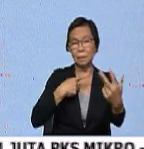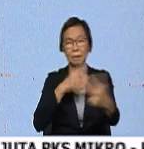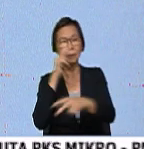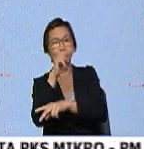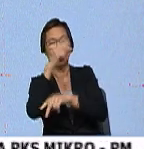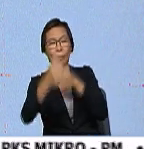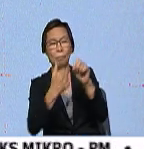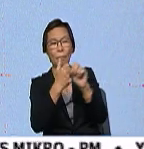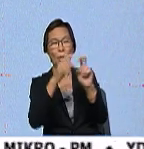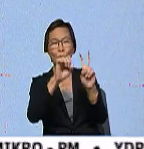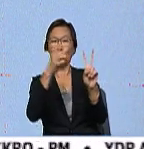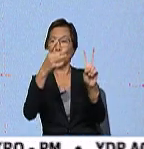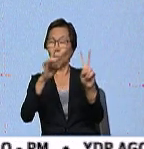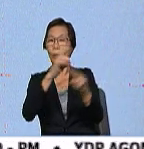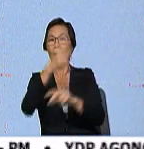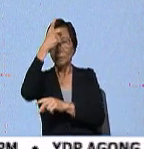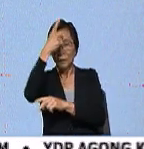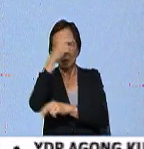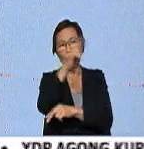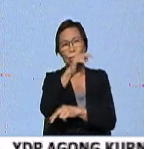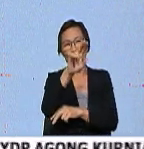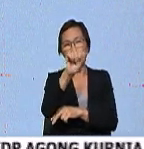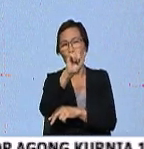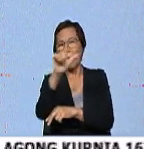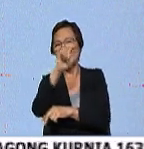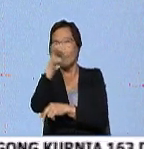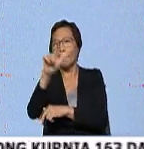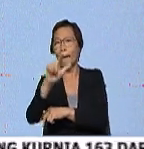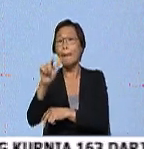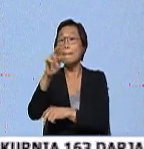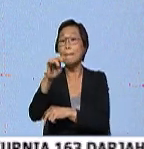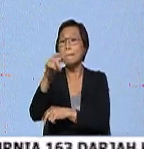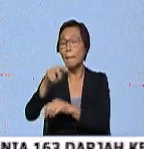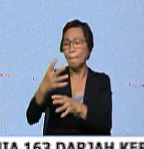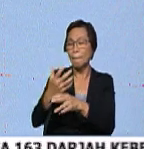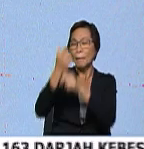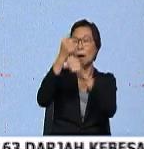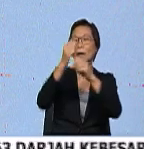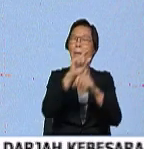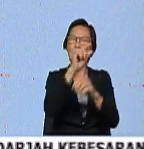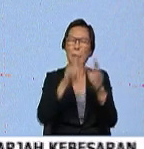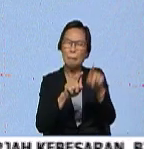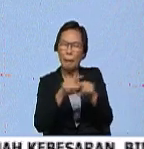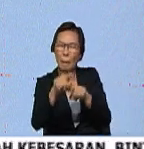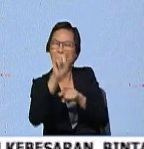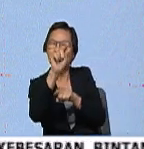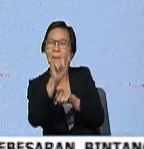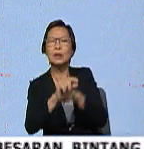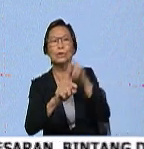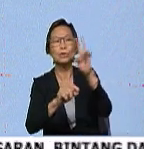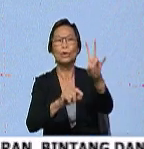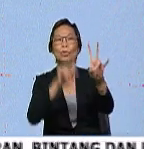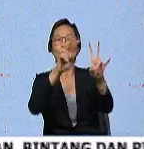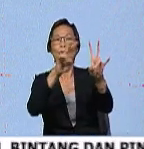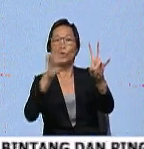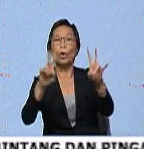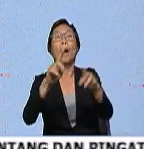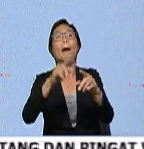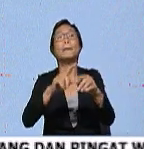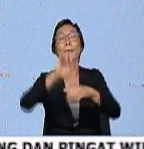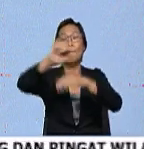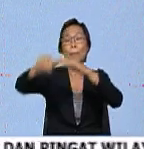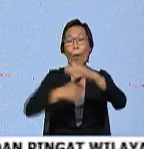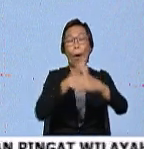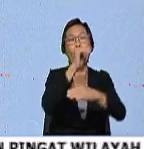saksikan pada tahun 2018 Dato' Noazman Hassan menang dalam majoriti tipis 772 tetapi di bawah tiket BN.